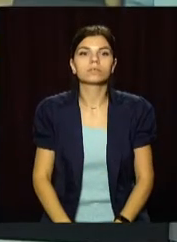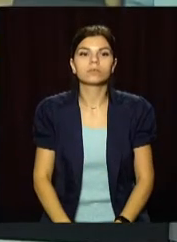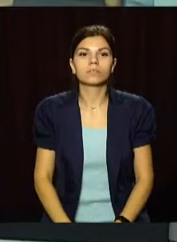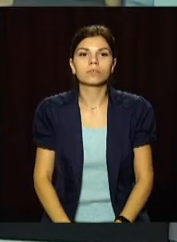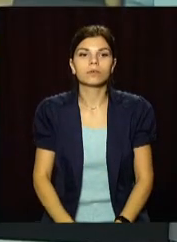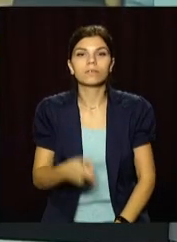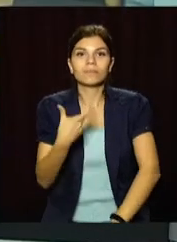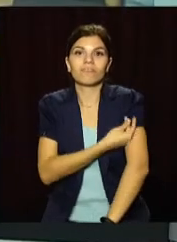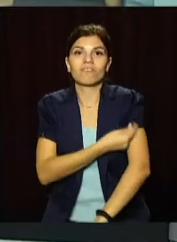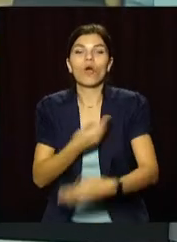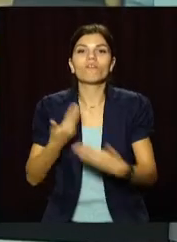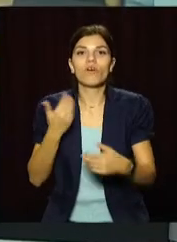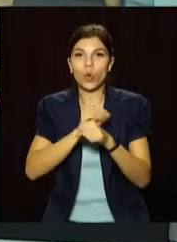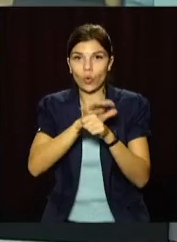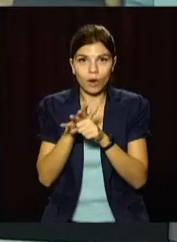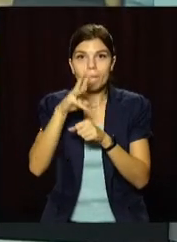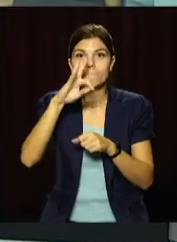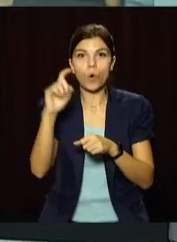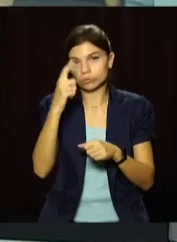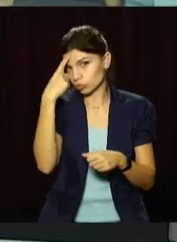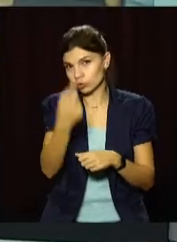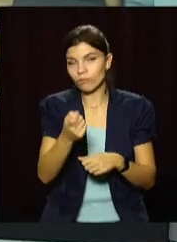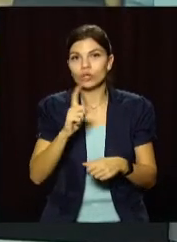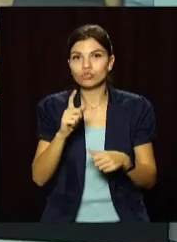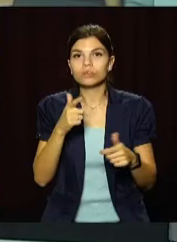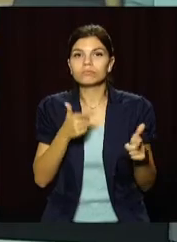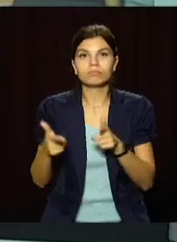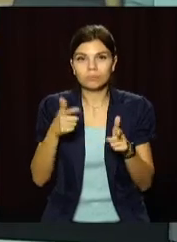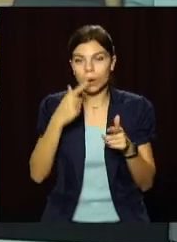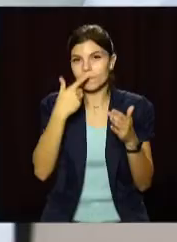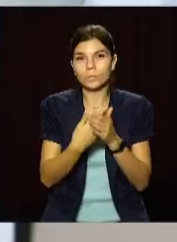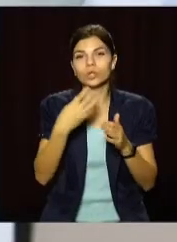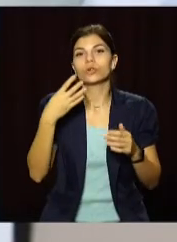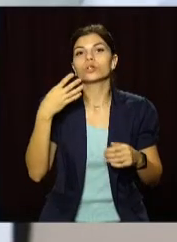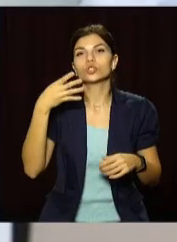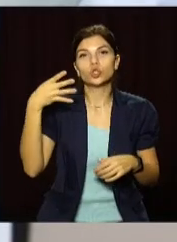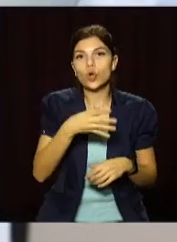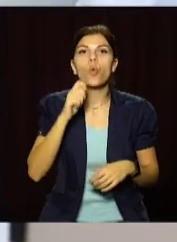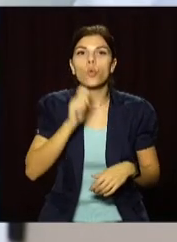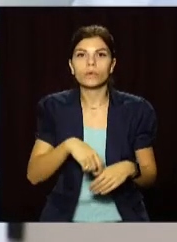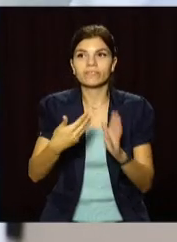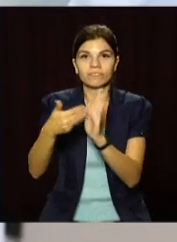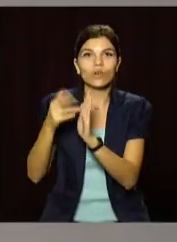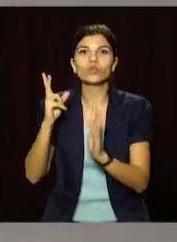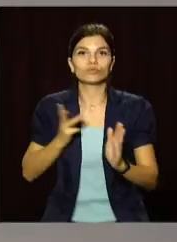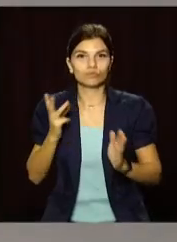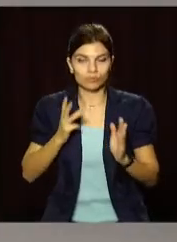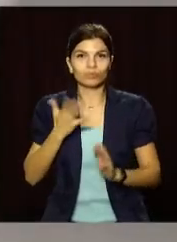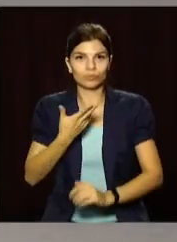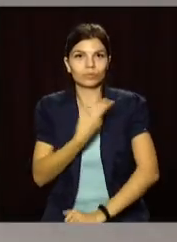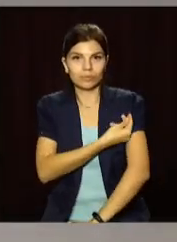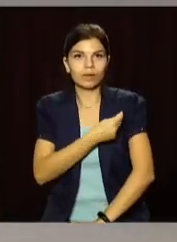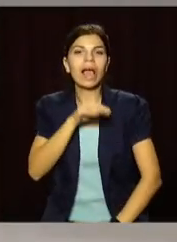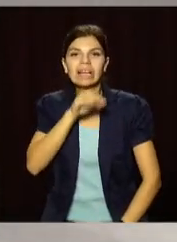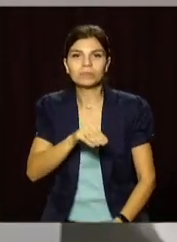Вакцина від коронавірусу. У МОЗ заявили, що до тестування залучать понад 4 тисячі українців. Про це повідомили в Державному